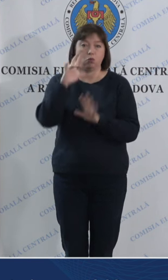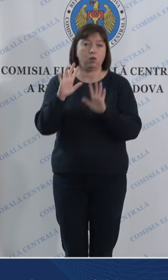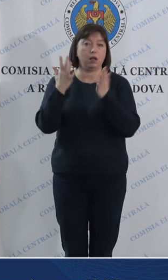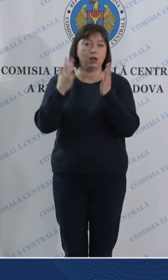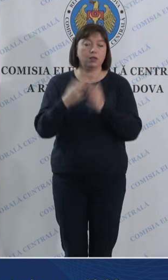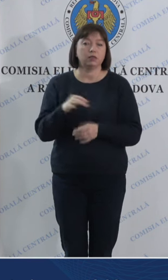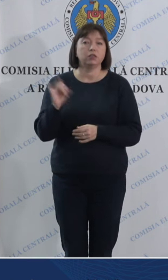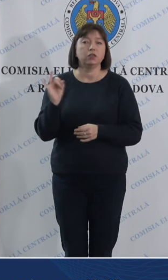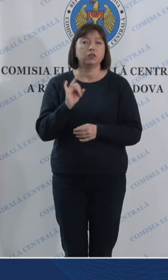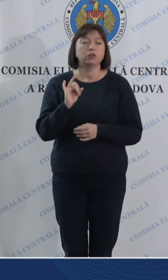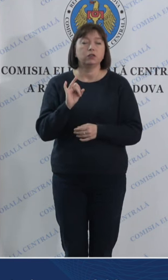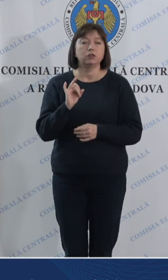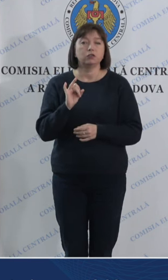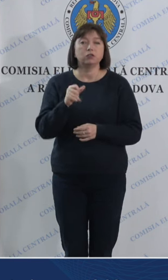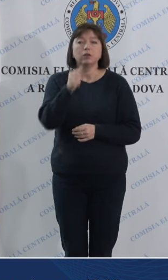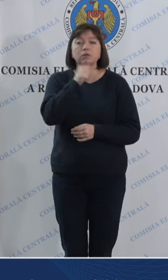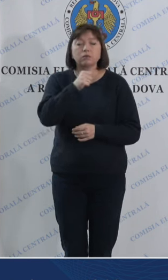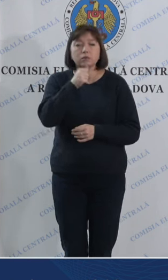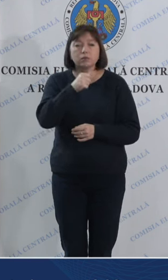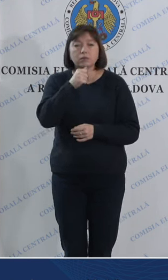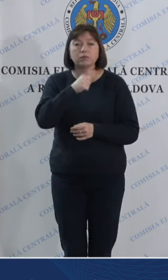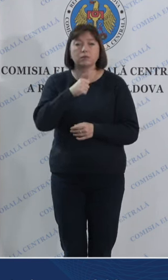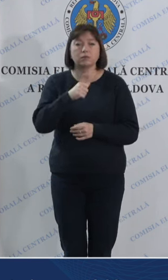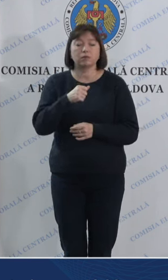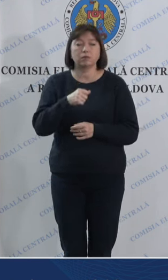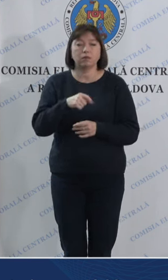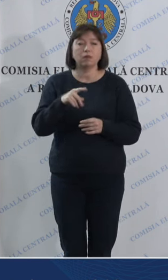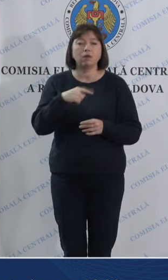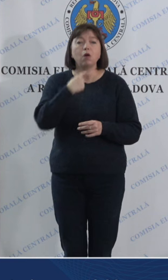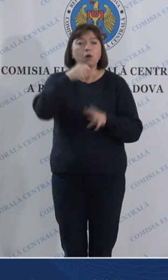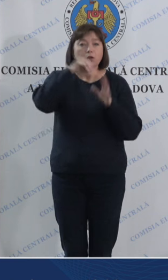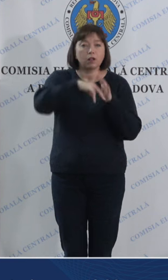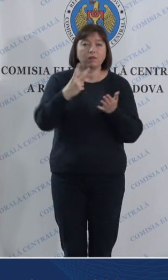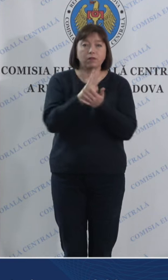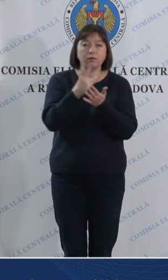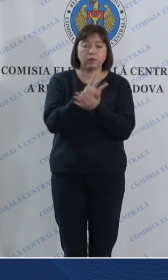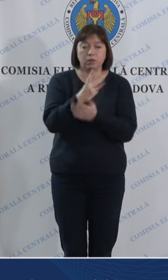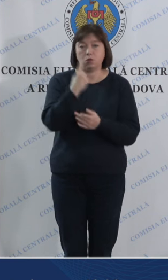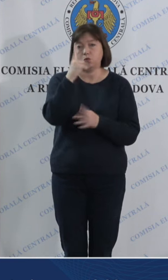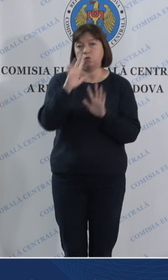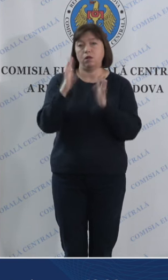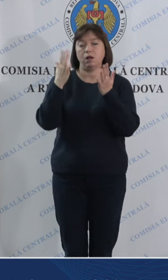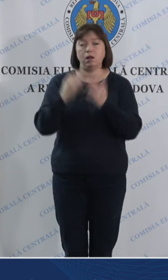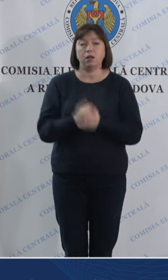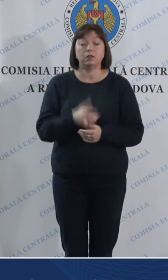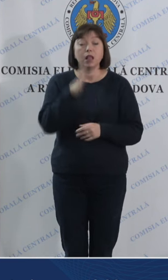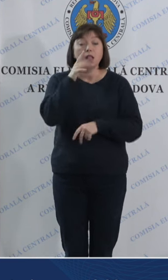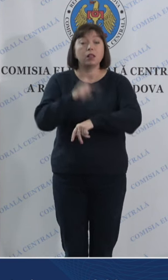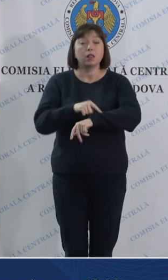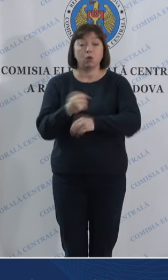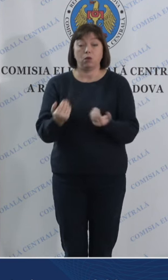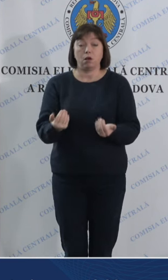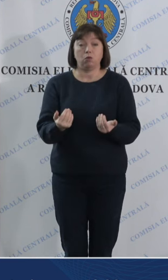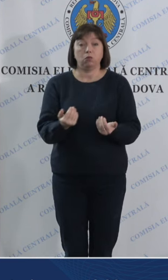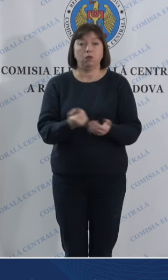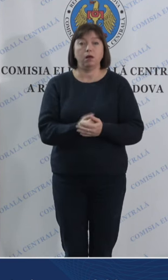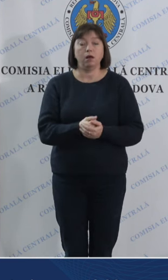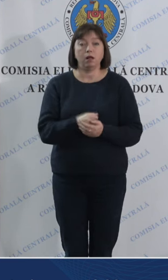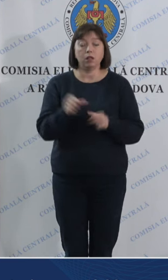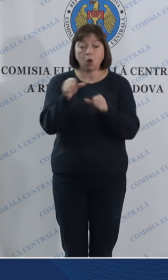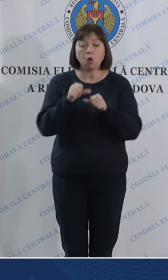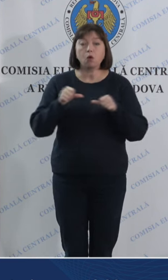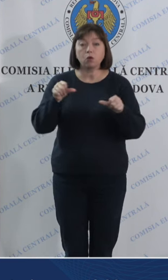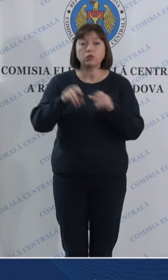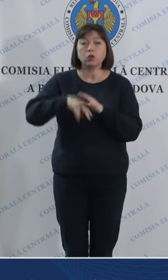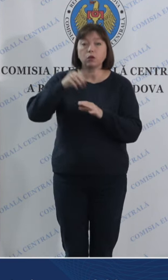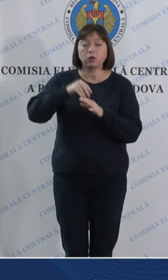și tentativă de vot multiplu un caz la ora actuală în Consiliul